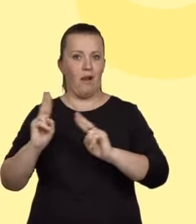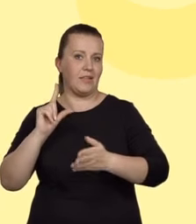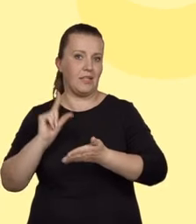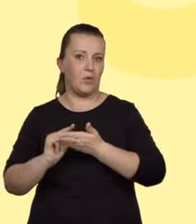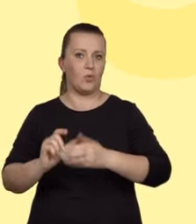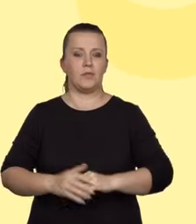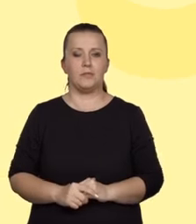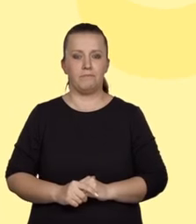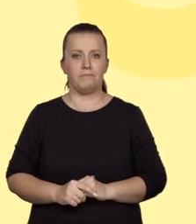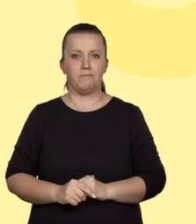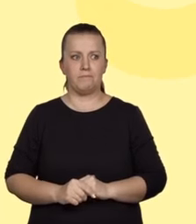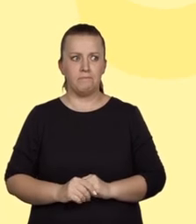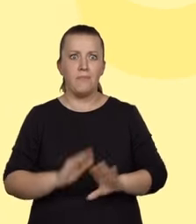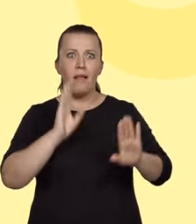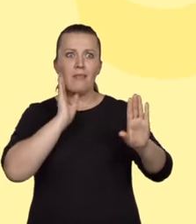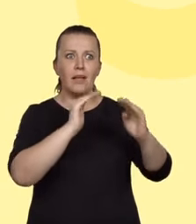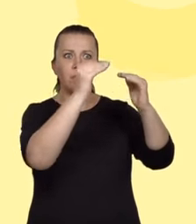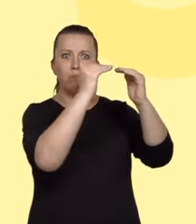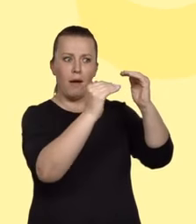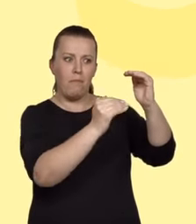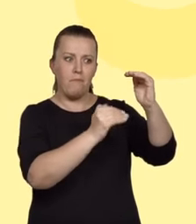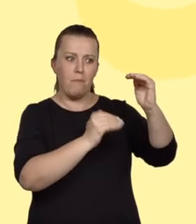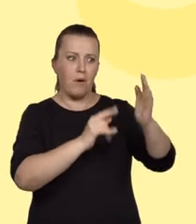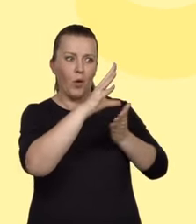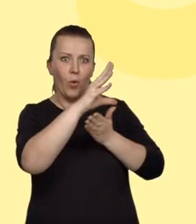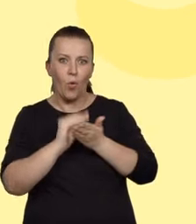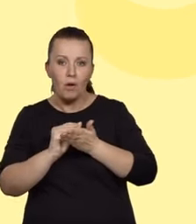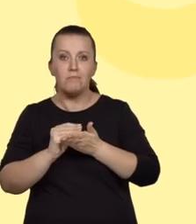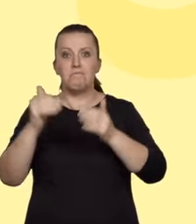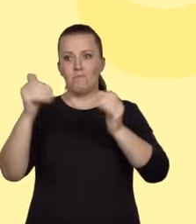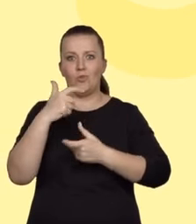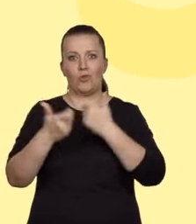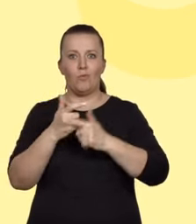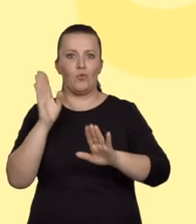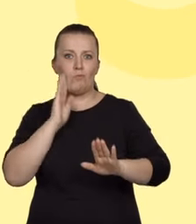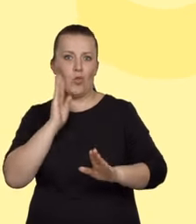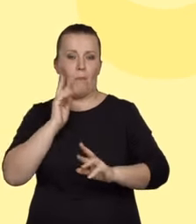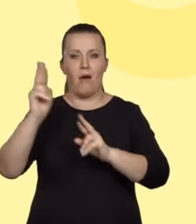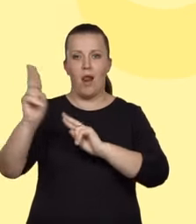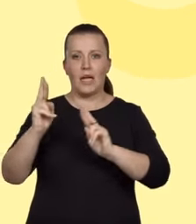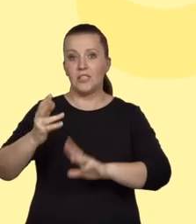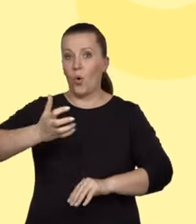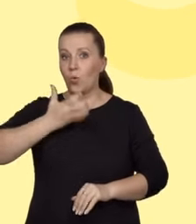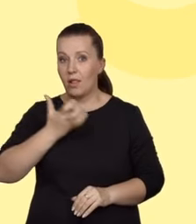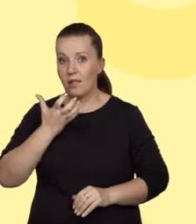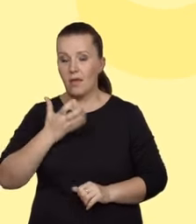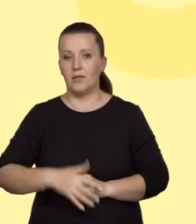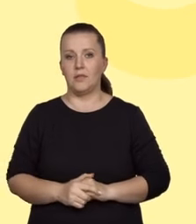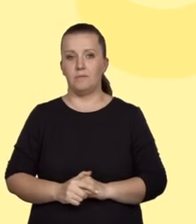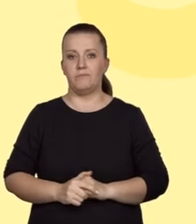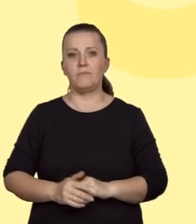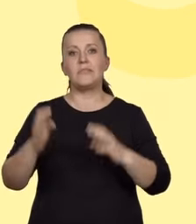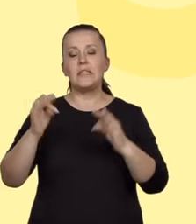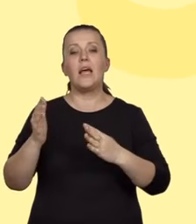Stosując te same kroki, możemy także napisać równanie reakcji utleniania. Wiadomo, że tym razem